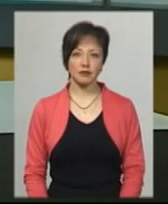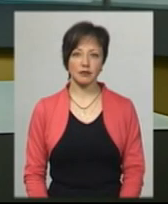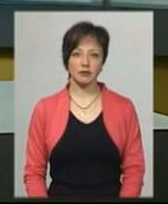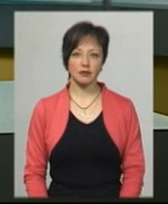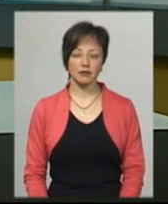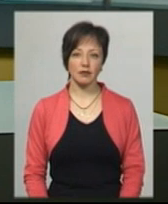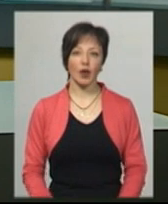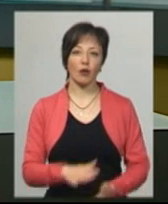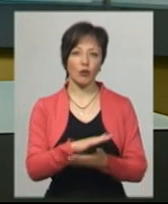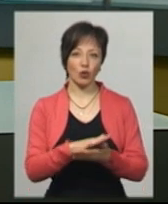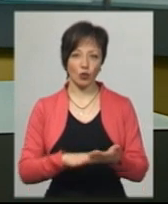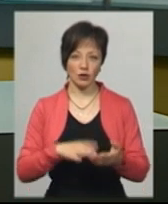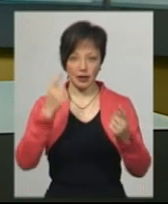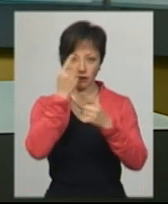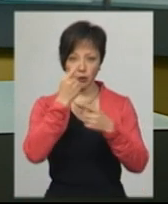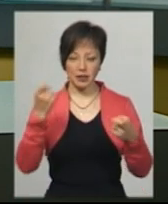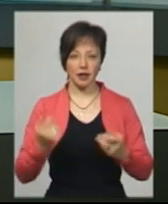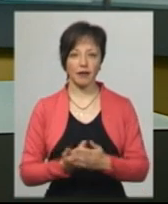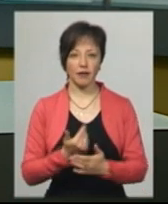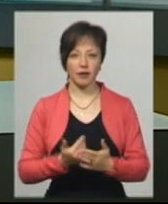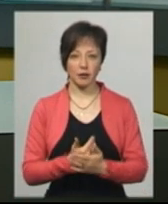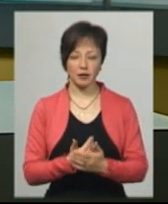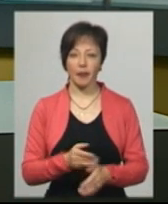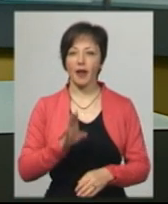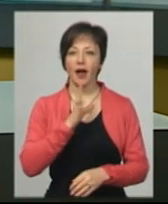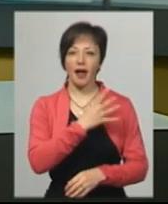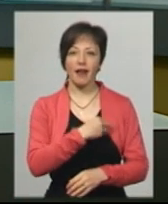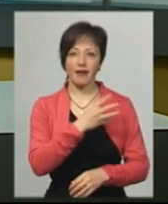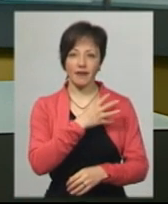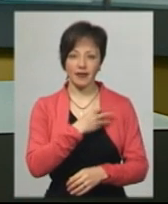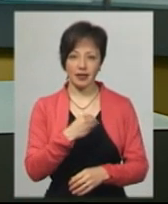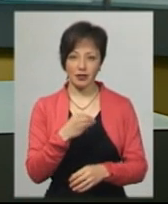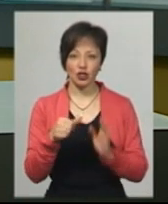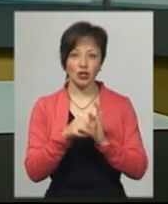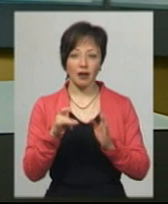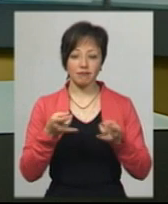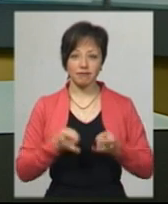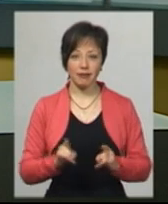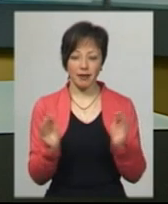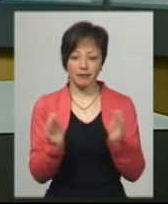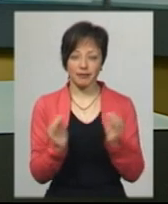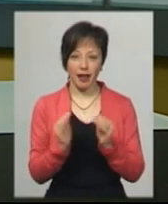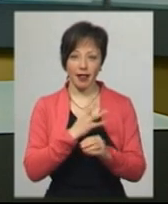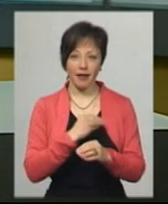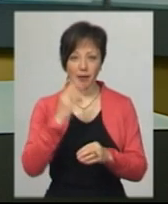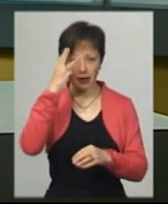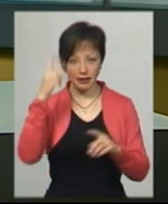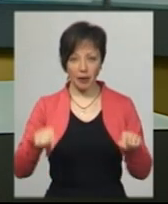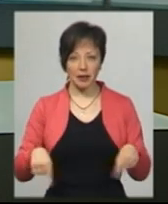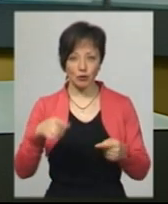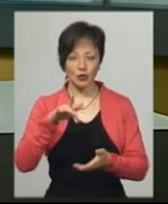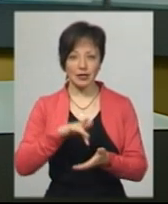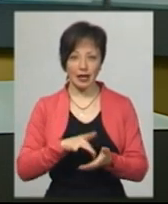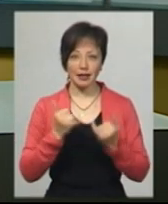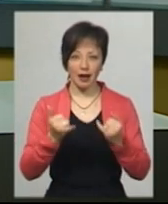Ми продовжимо інформаційний випуск. Левиця Тіара в шосте привела левенят у Хмельницькому реабілітаційному центрі для диких